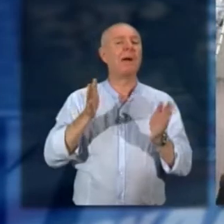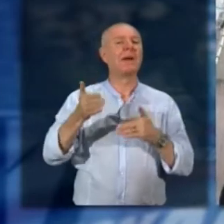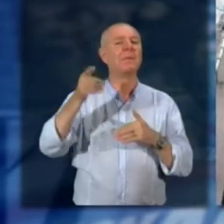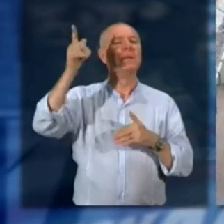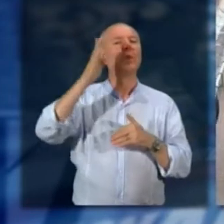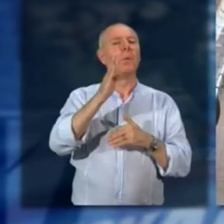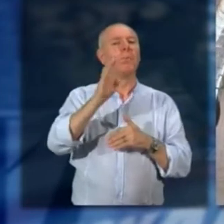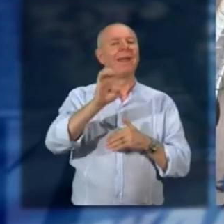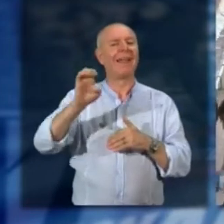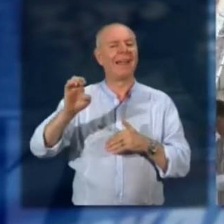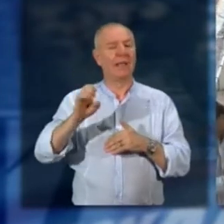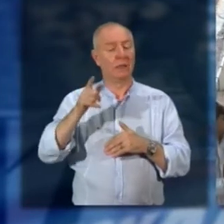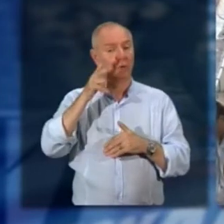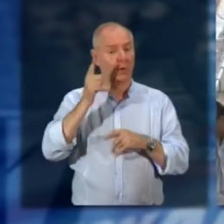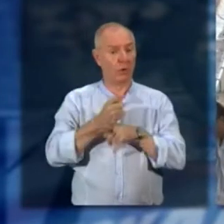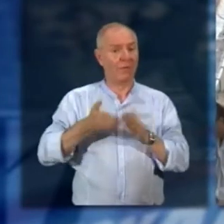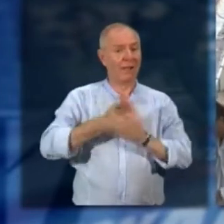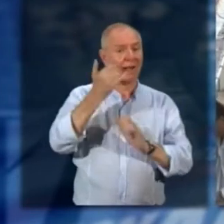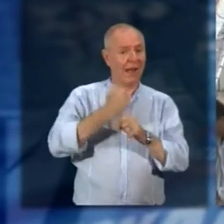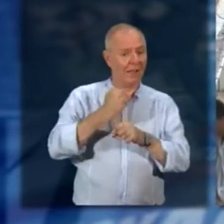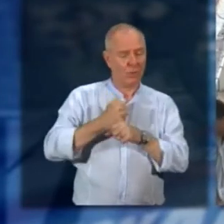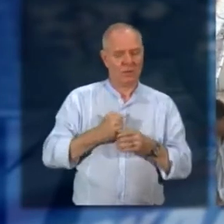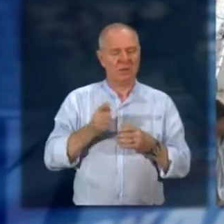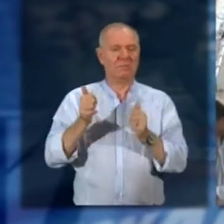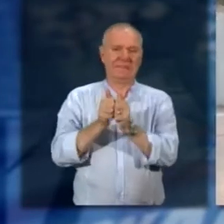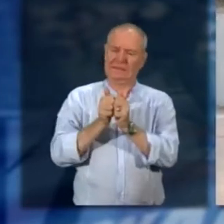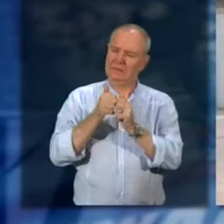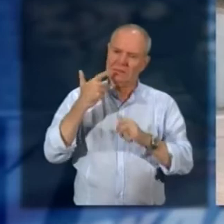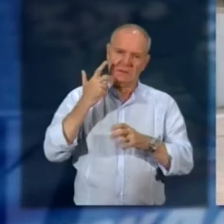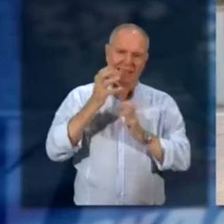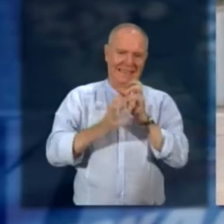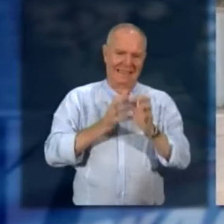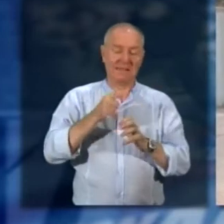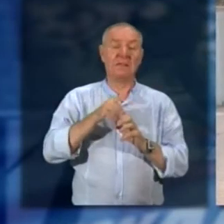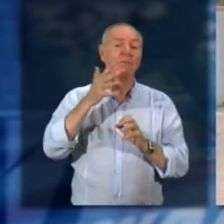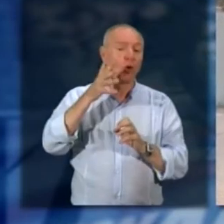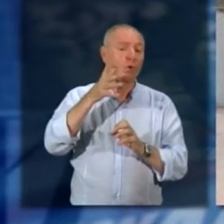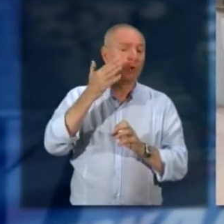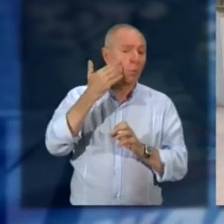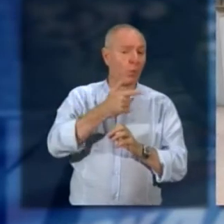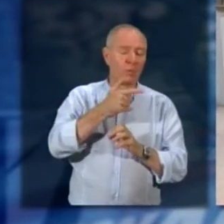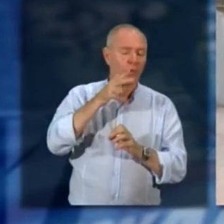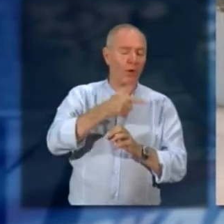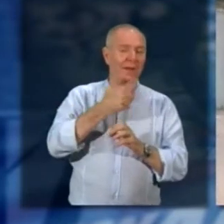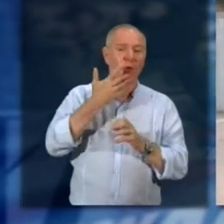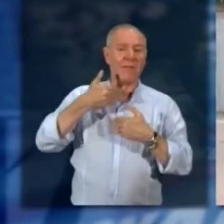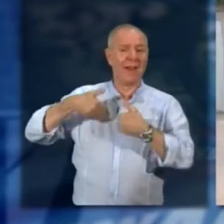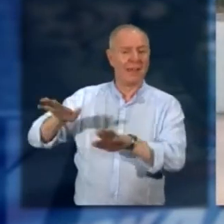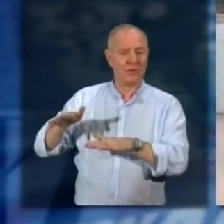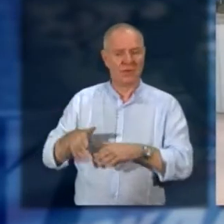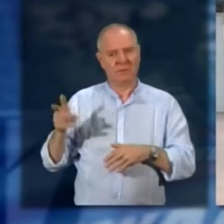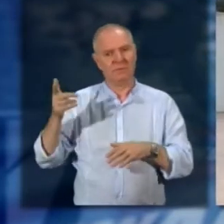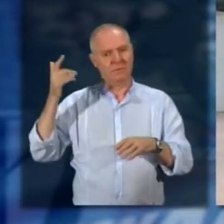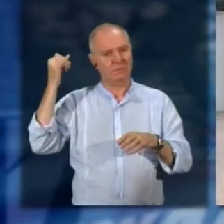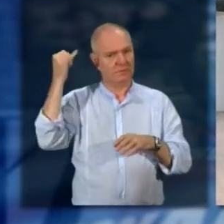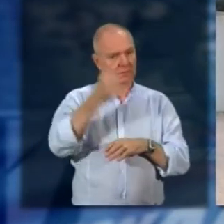Si stava preparando per andare al lavoro. La coppia stava vivendo un momento di crisi, pare che lei volesse lasciare Tacchini. Dopo averla uccisa, Tacchini aveva